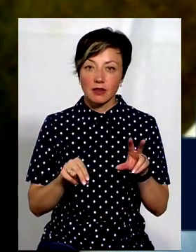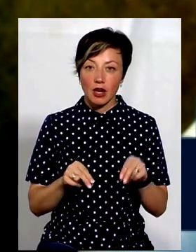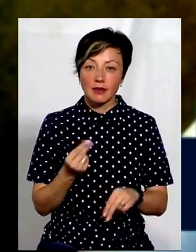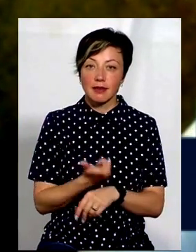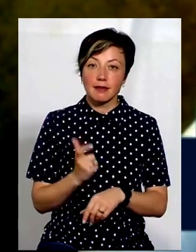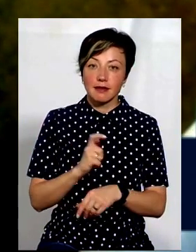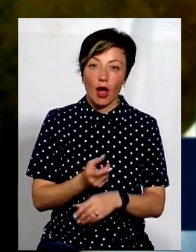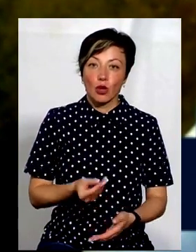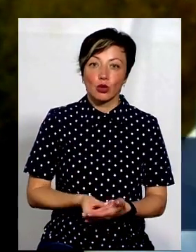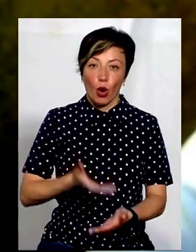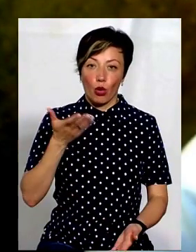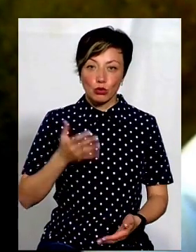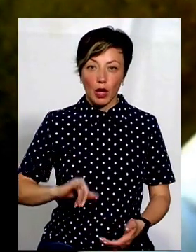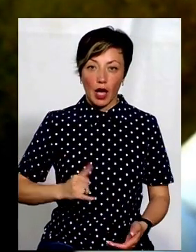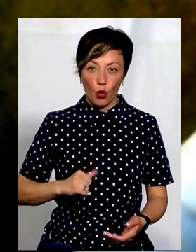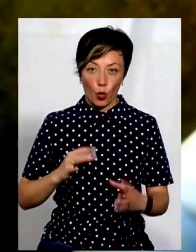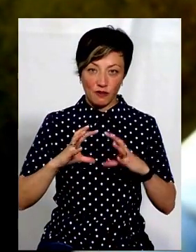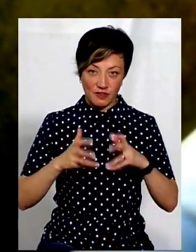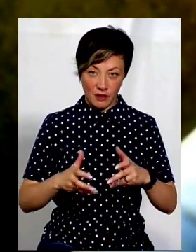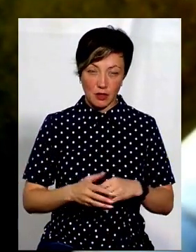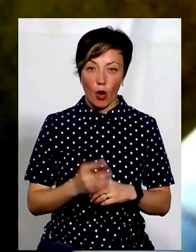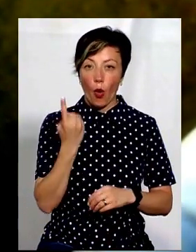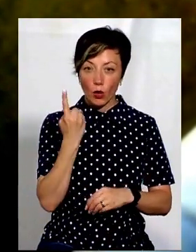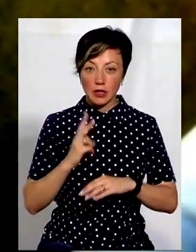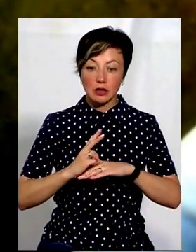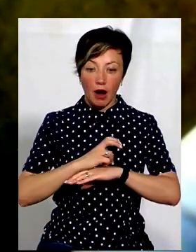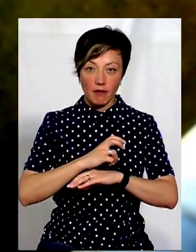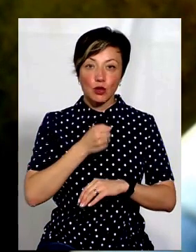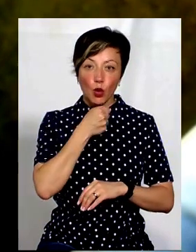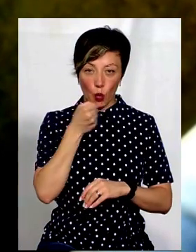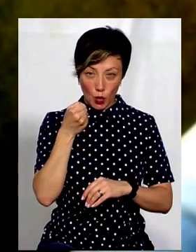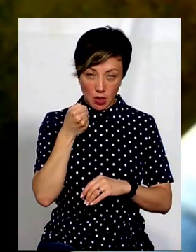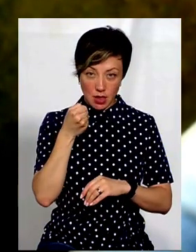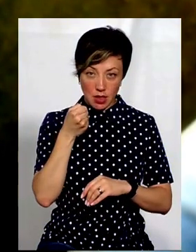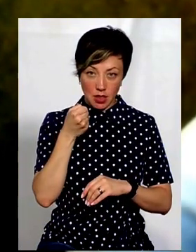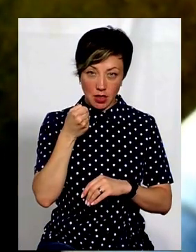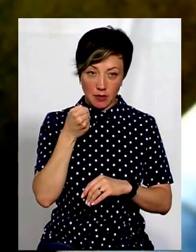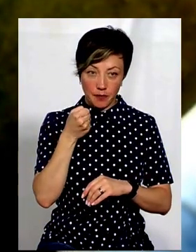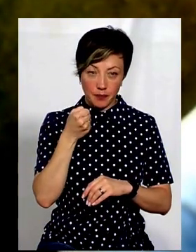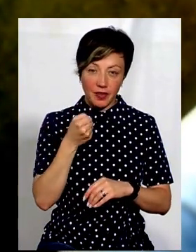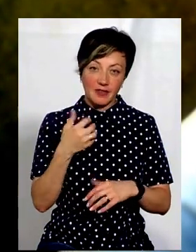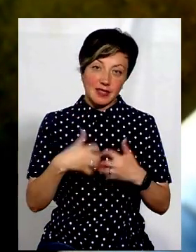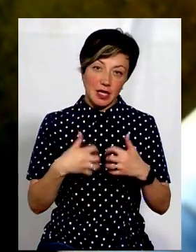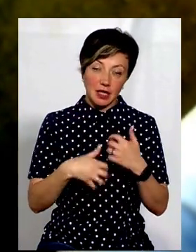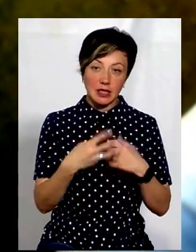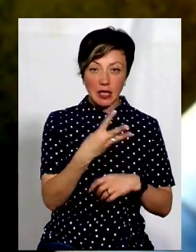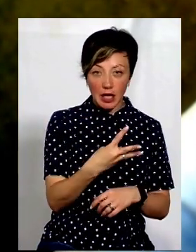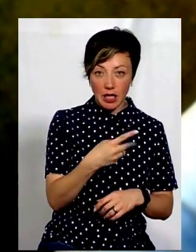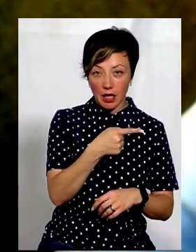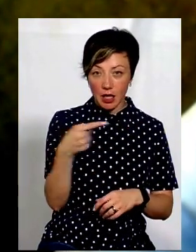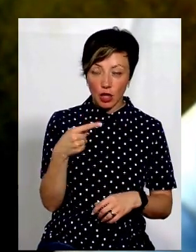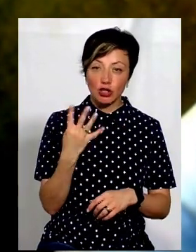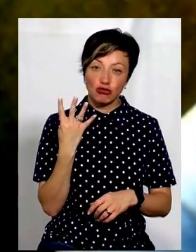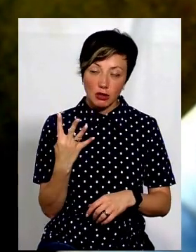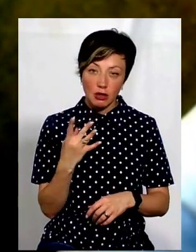найдорожчою ікою у світі. І один равлик дорослій несе в середньому десь 3-4